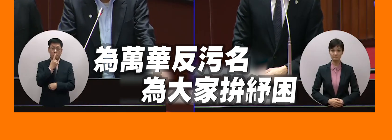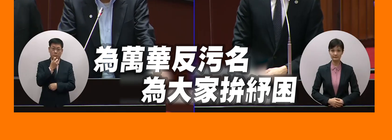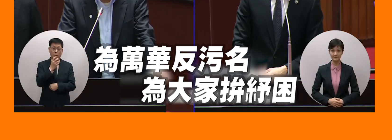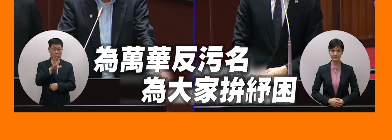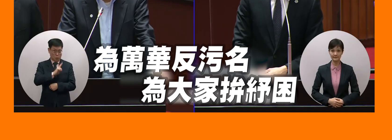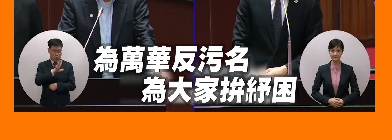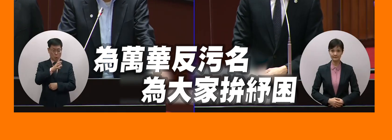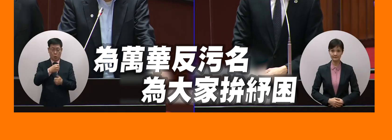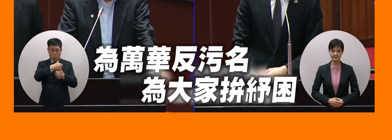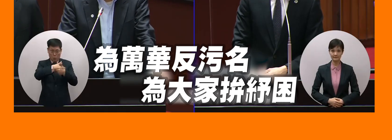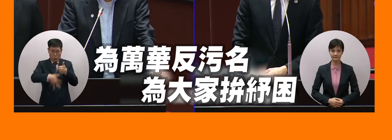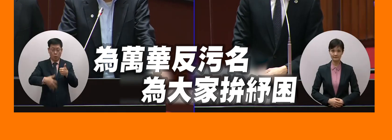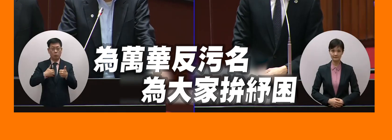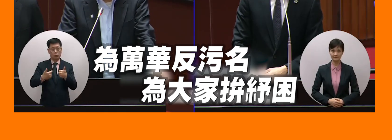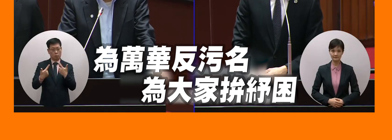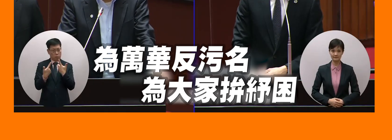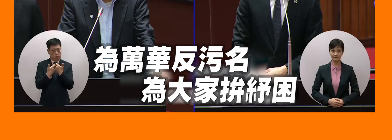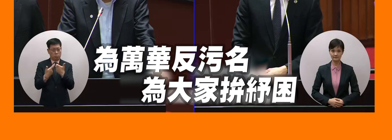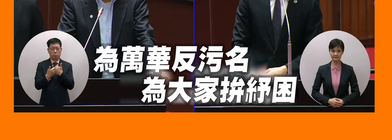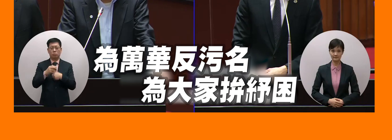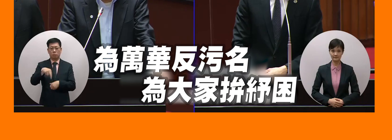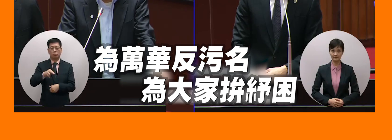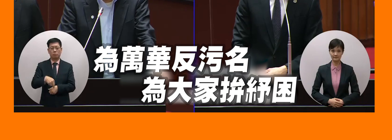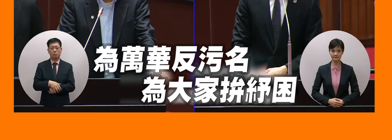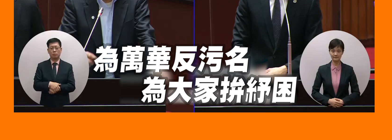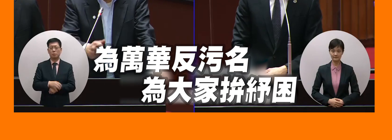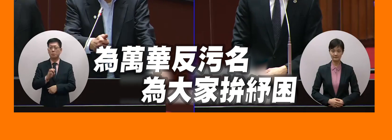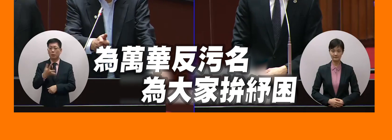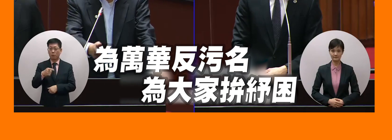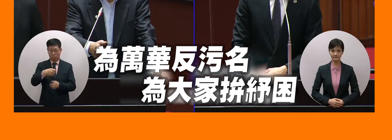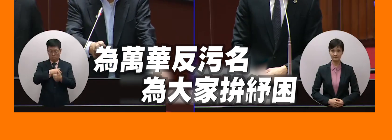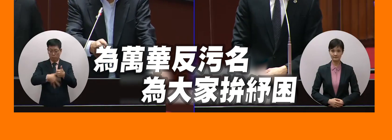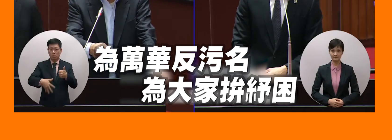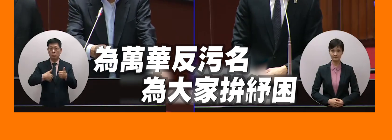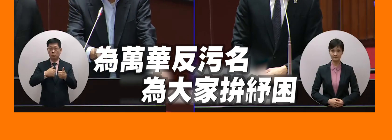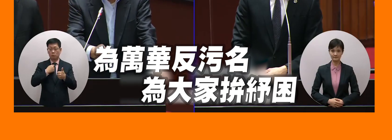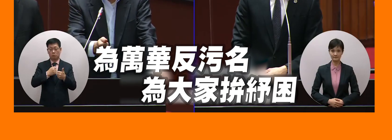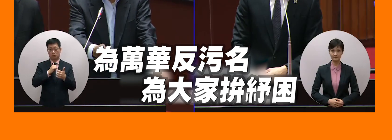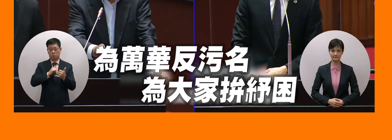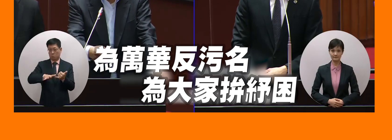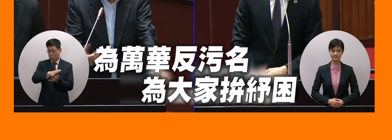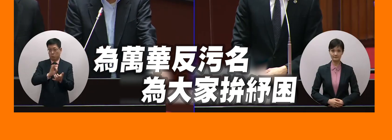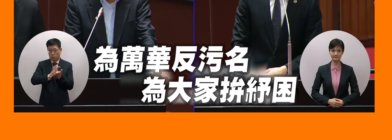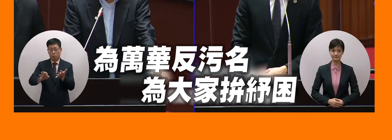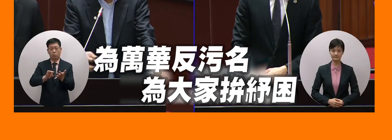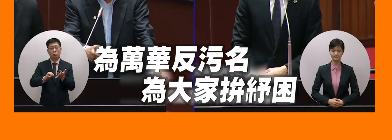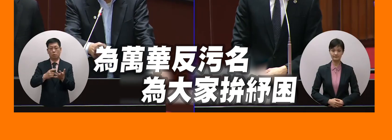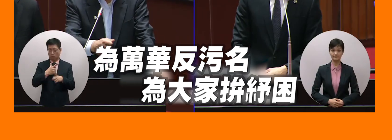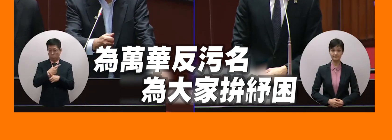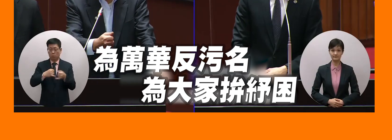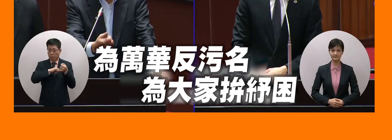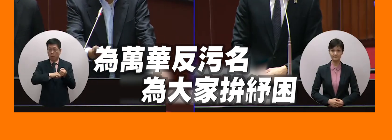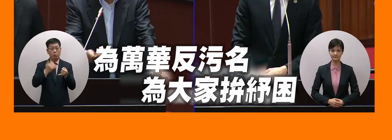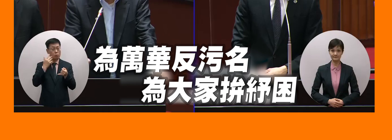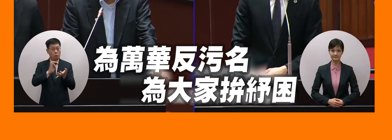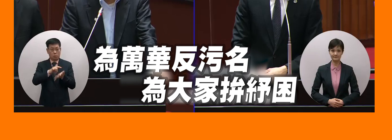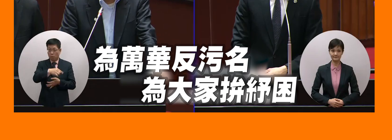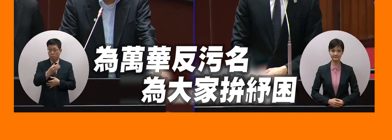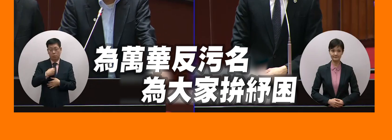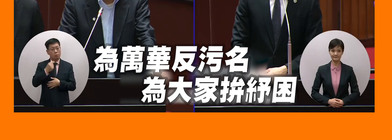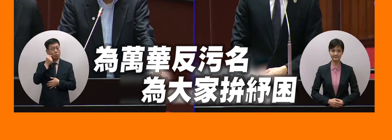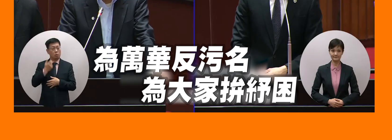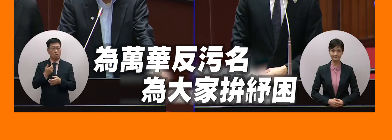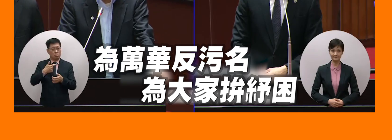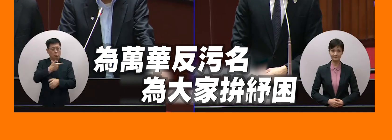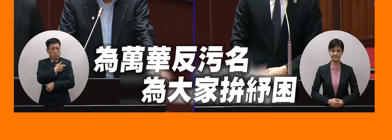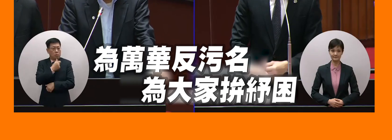如果有一個系統我相信是大家都會配合因為這個系統你大家都在用你會做這個系統預約你如果沒有這個系統你就沒